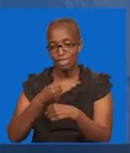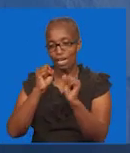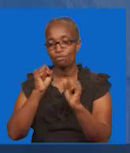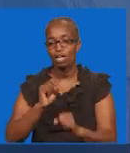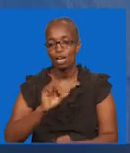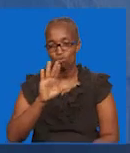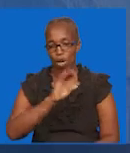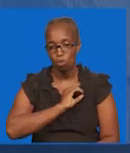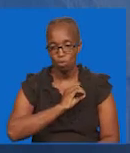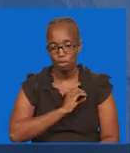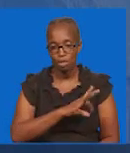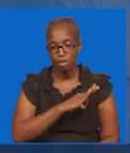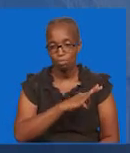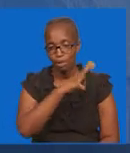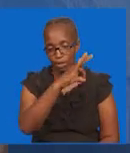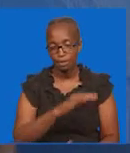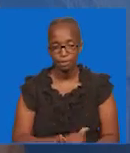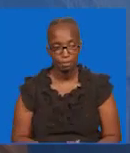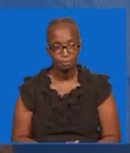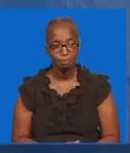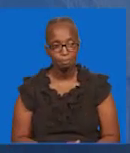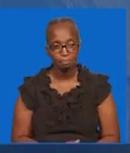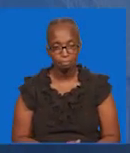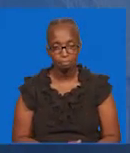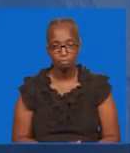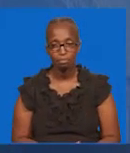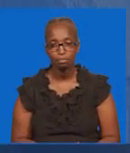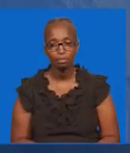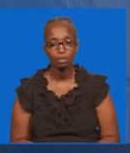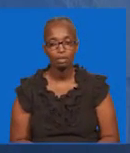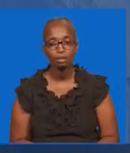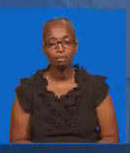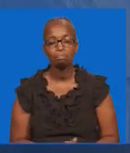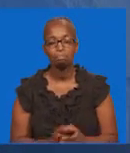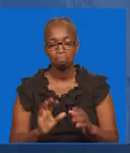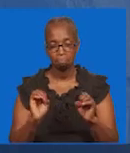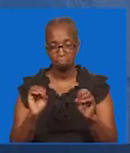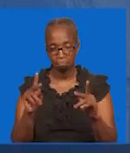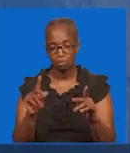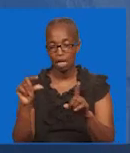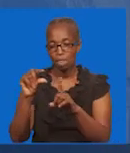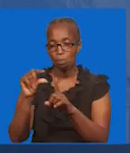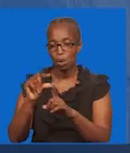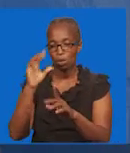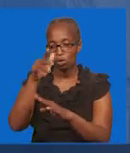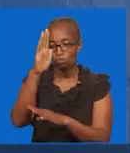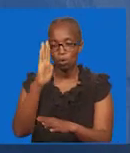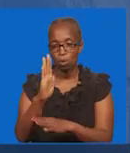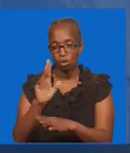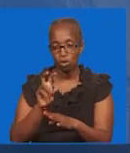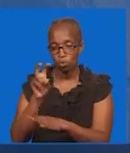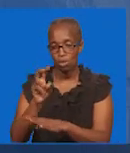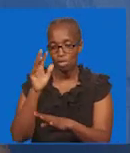umejiokoa roho yako Nenu la mungu hapa Katika kitabu hiki cha Izraheli